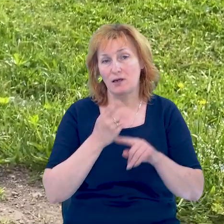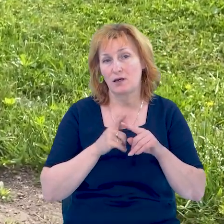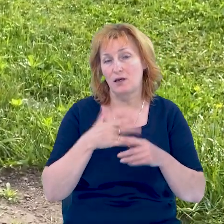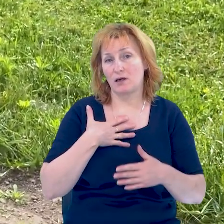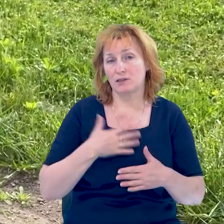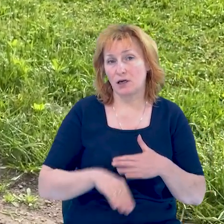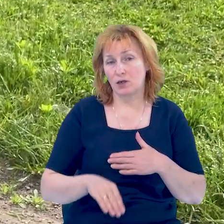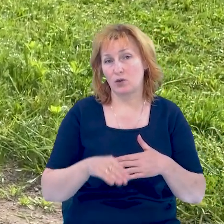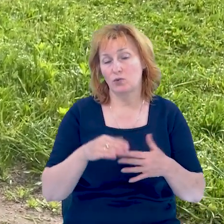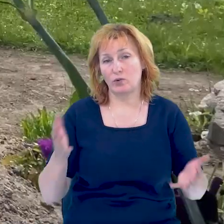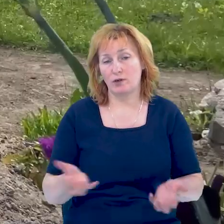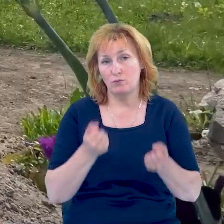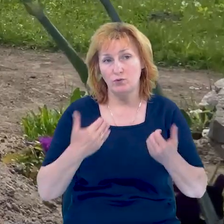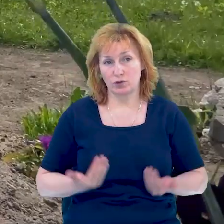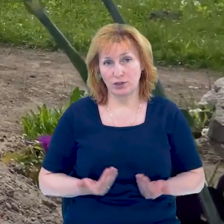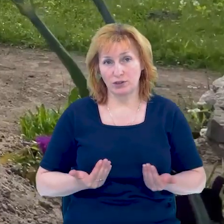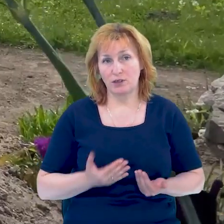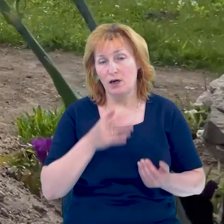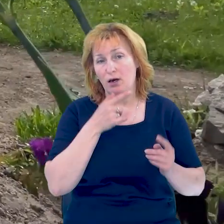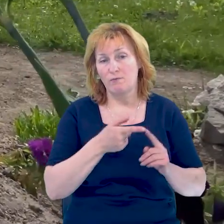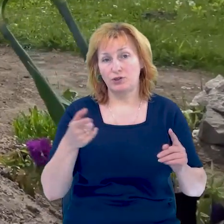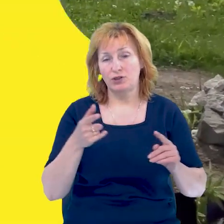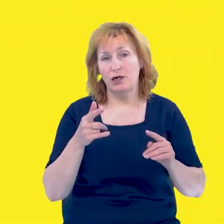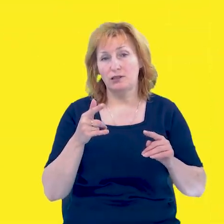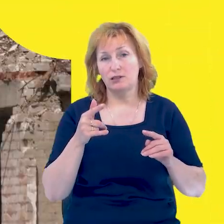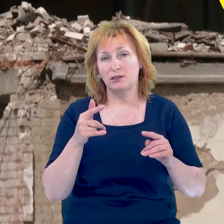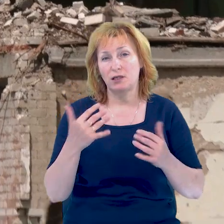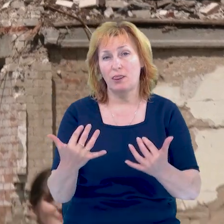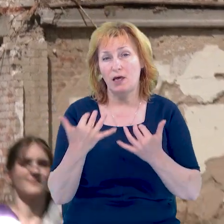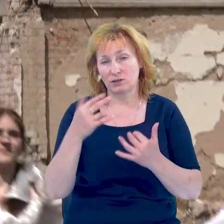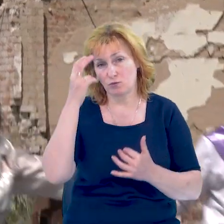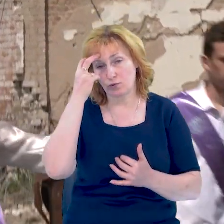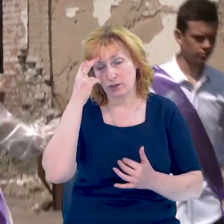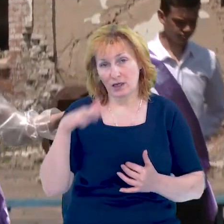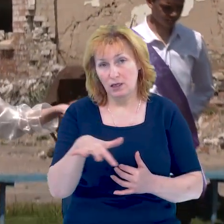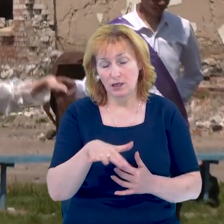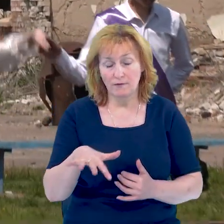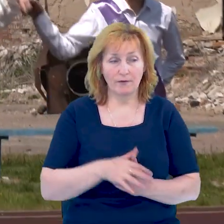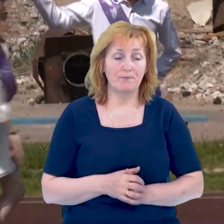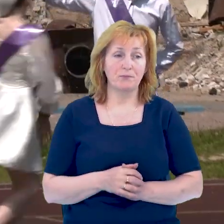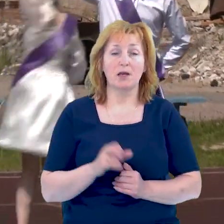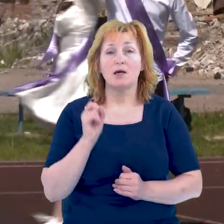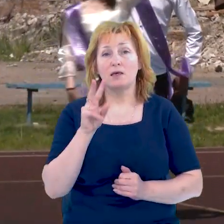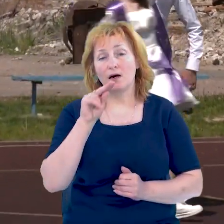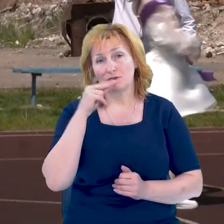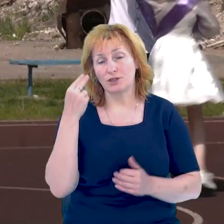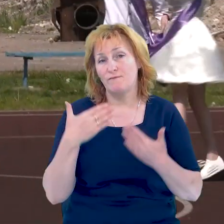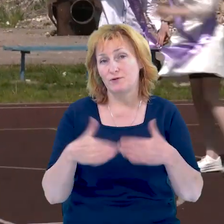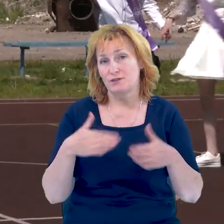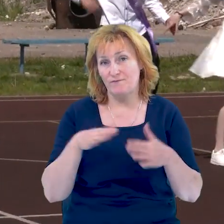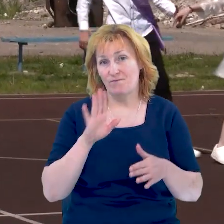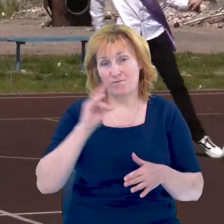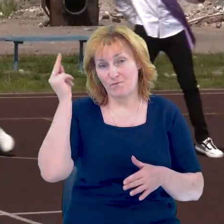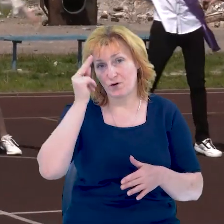загинула, рятуючи життя під час наступу росіян на Київ. Танець на руїнах. Як чернігівські випускники